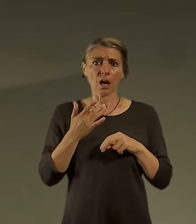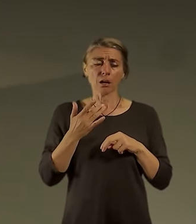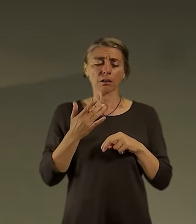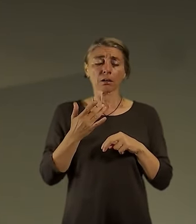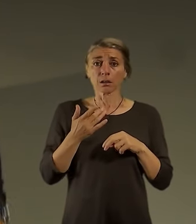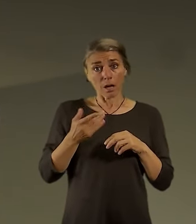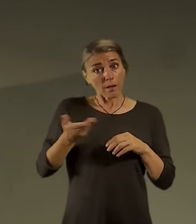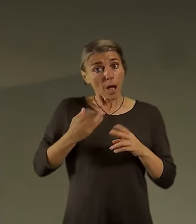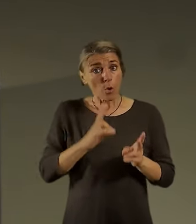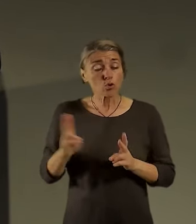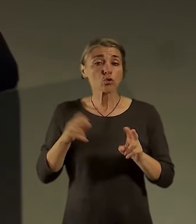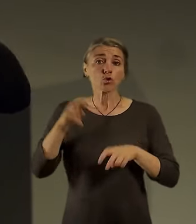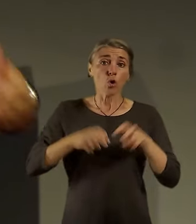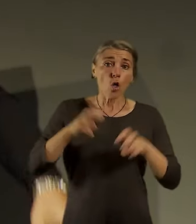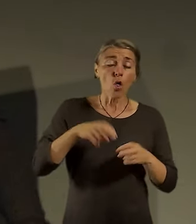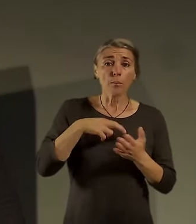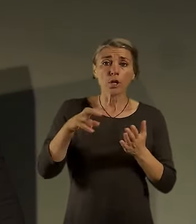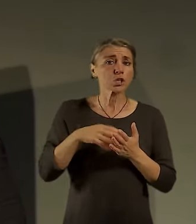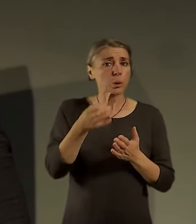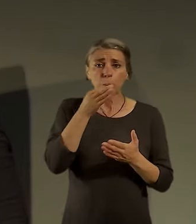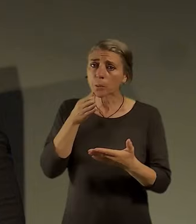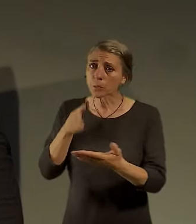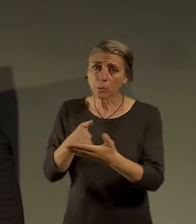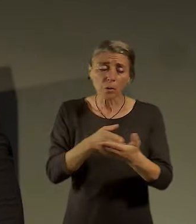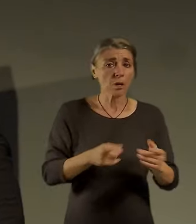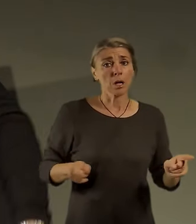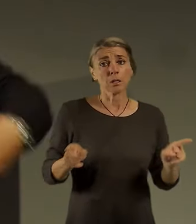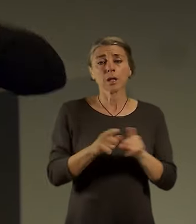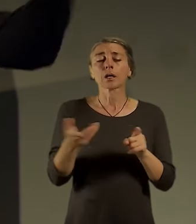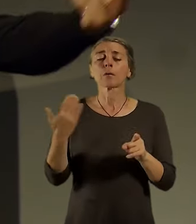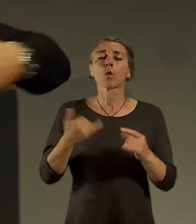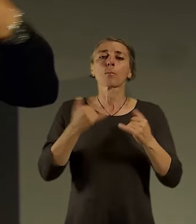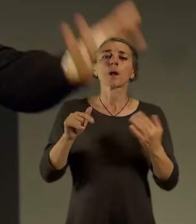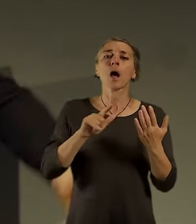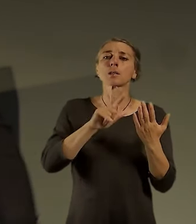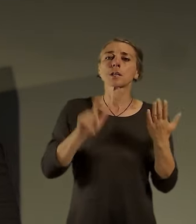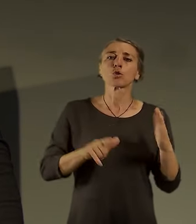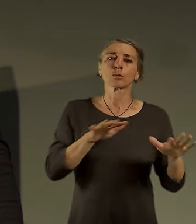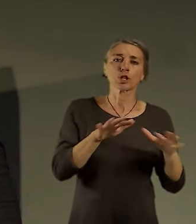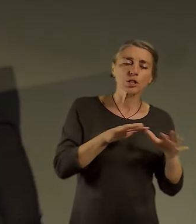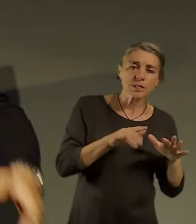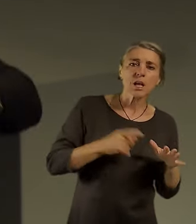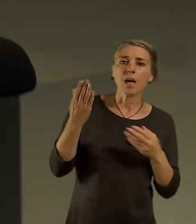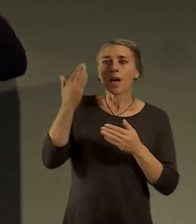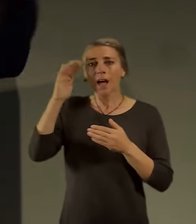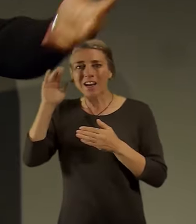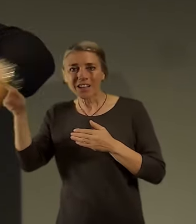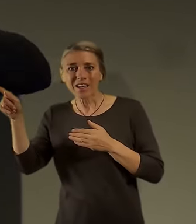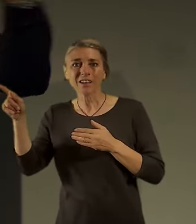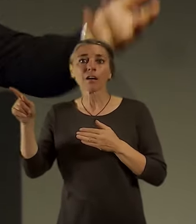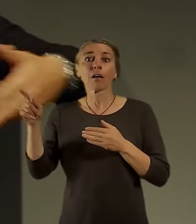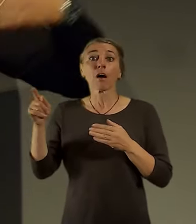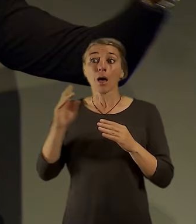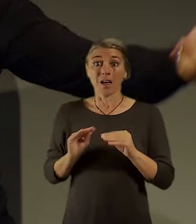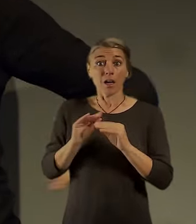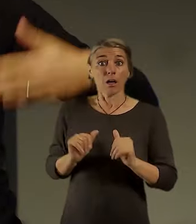pěšky a podobně byla bariérou, to samé třeba řeka právě mezi Tržnící a Karlínem a najednou je to otázka několika málo minut, najednou je ta